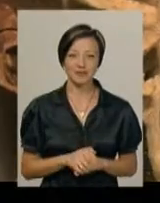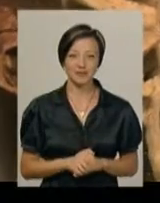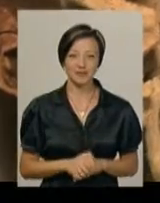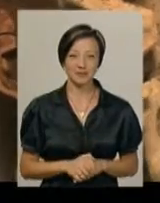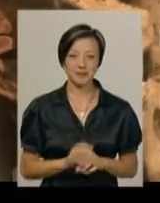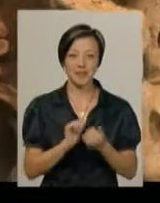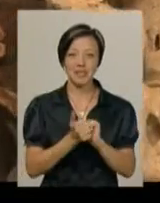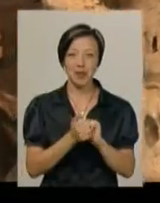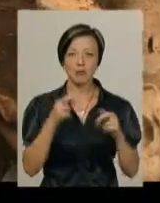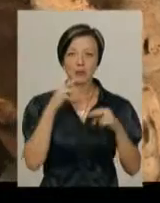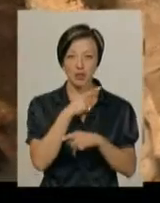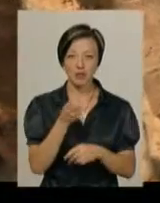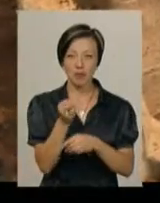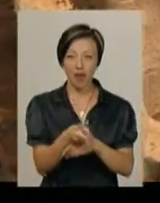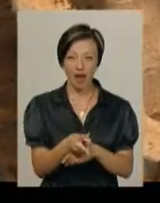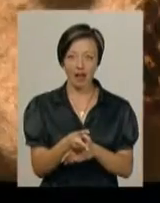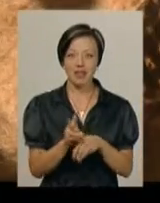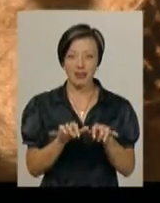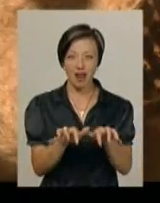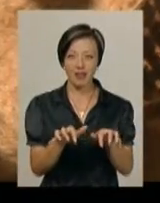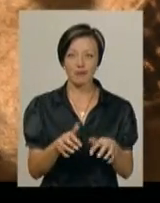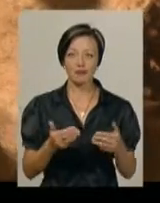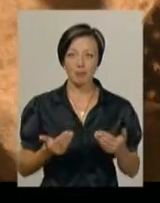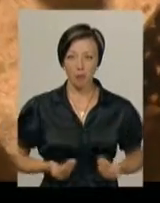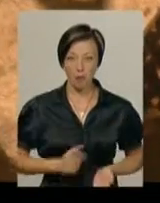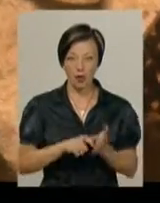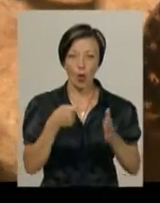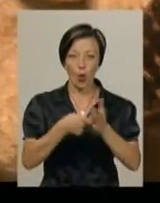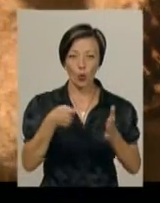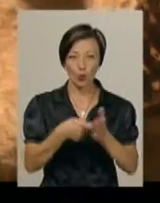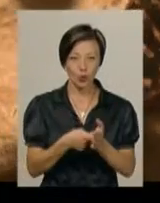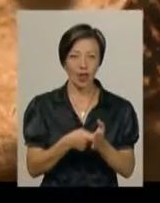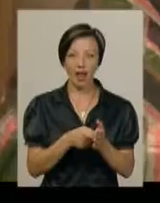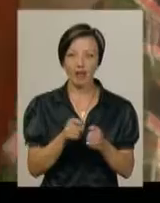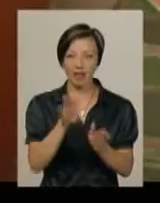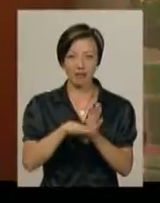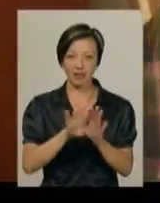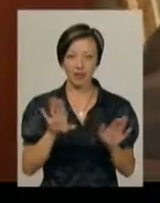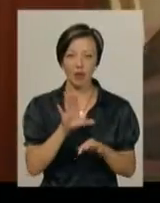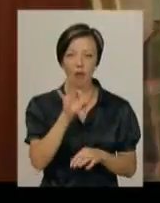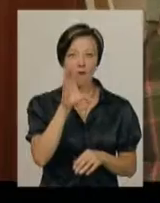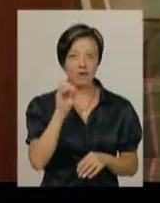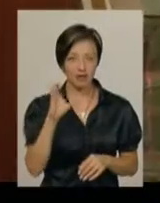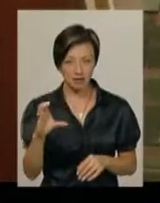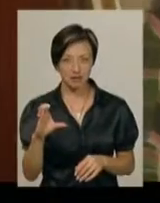Замість труїти та проганяти тарганів з помешкання, господар годує їх і неабичим. Вівсянка,